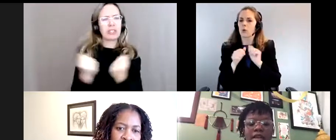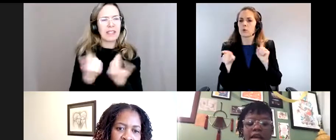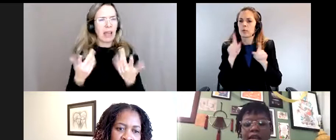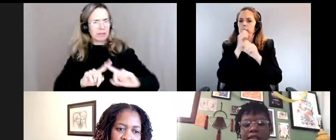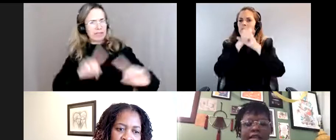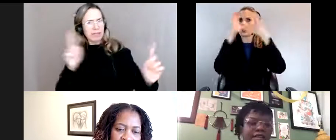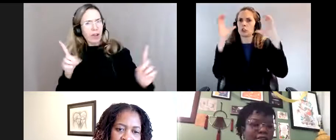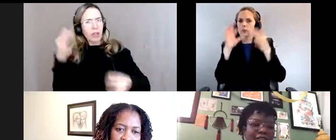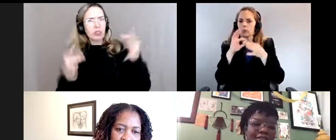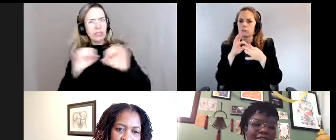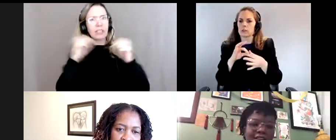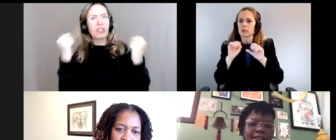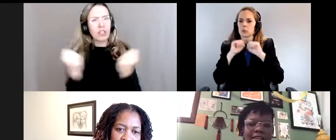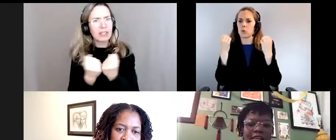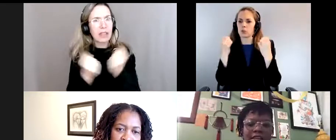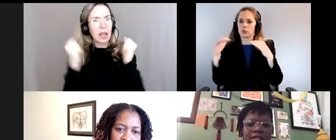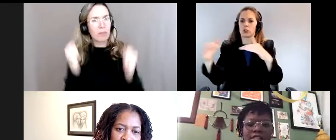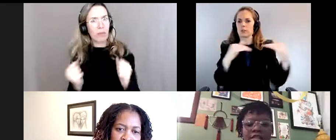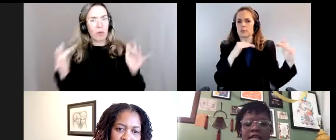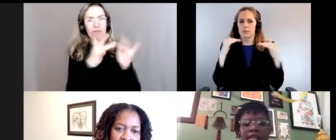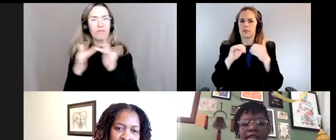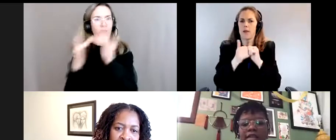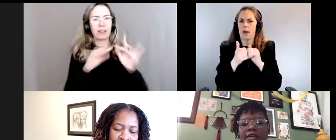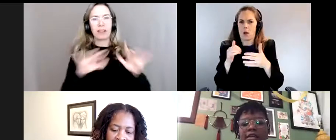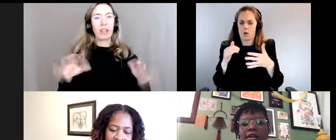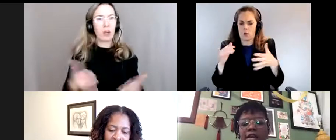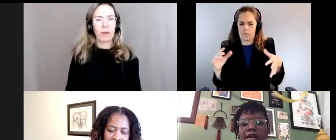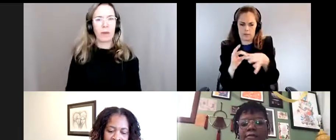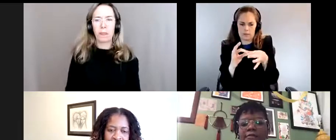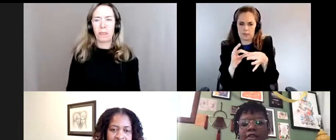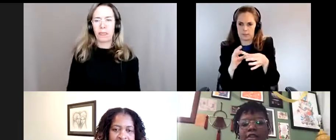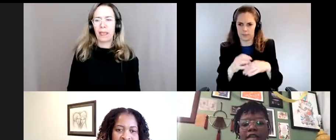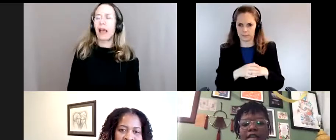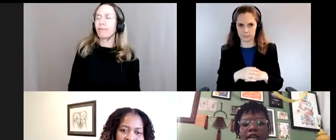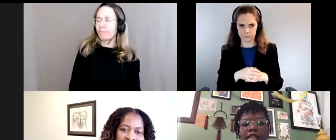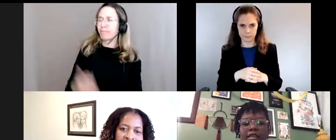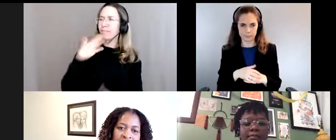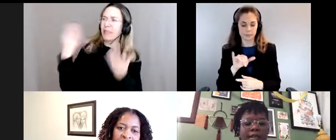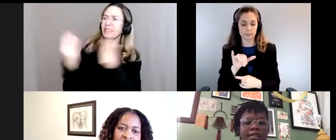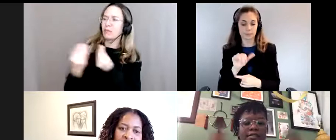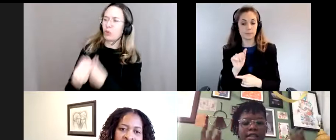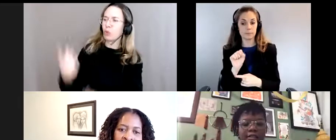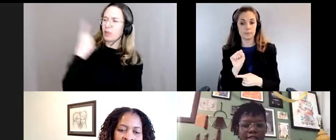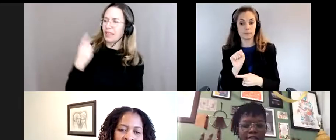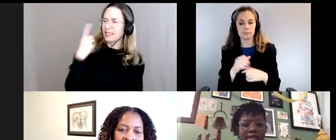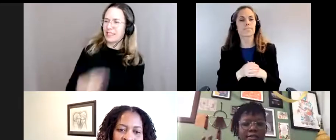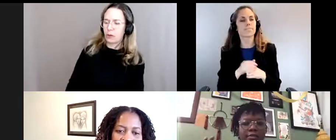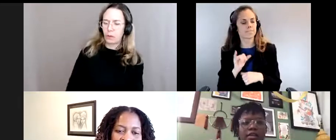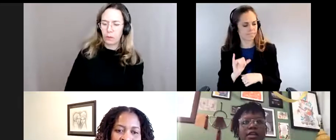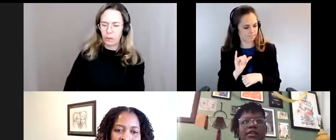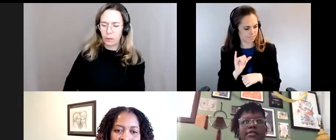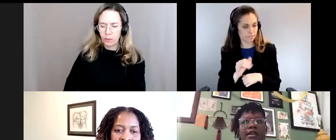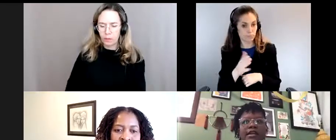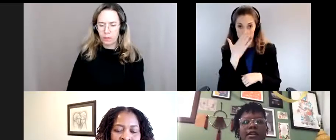visions de la justice sociale peuvent être interconnectées? Merci beaucoup pour cette question. Je pense d